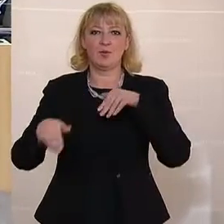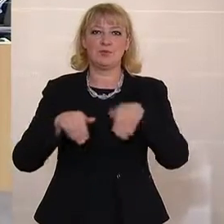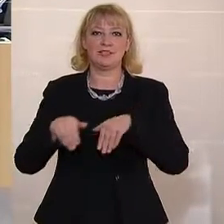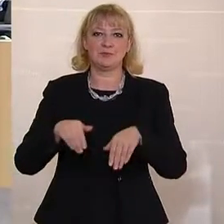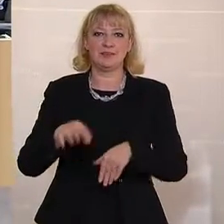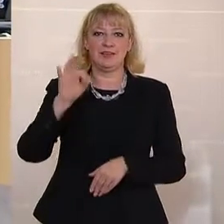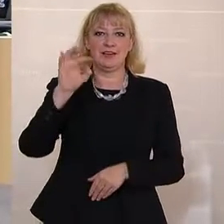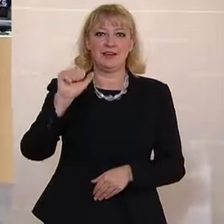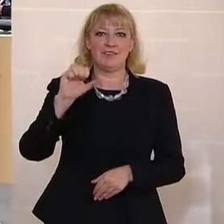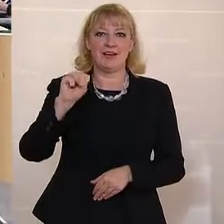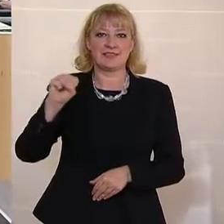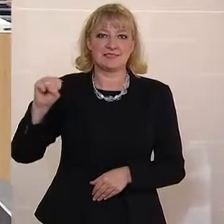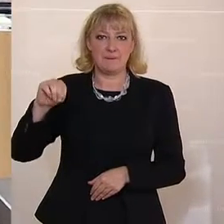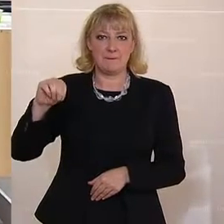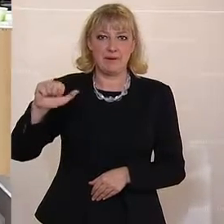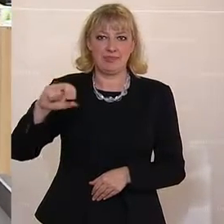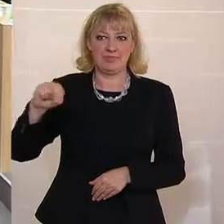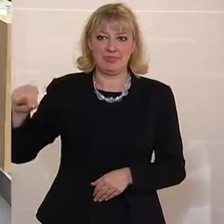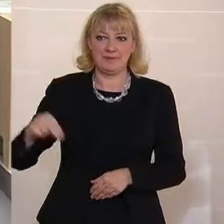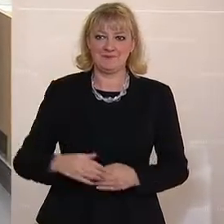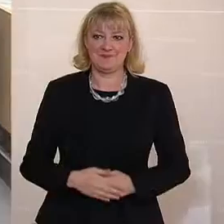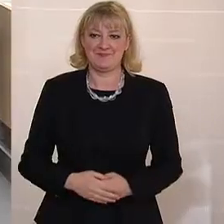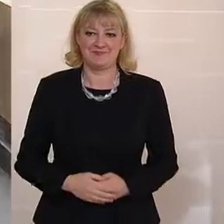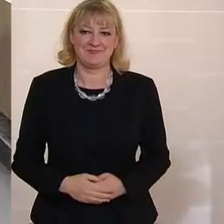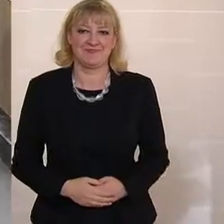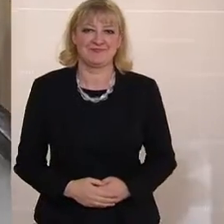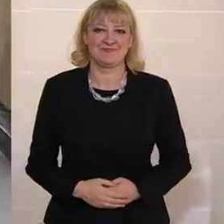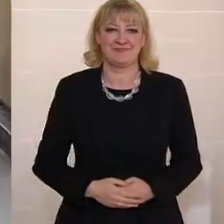Kindergärtnerinnenberuf. Jedoch sei das nicht zu weit gefasst.